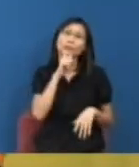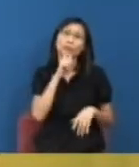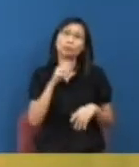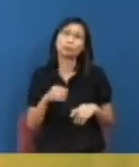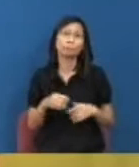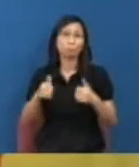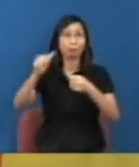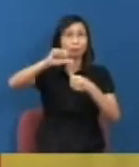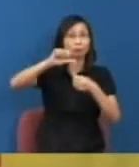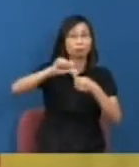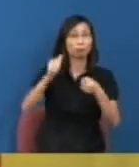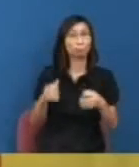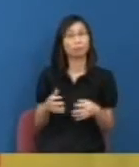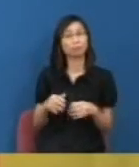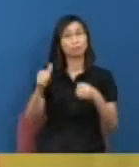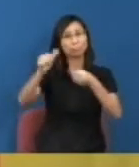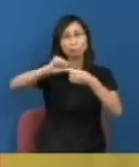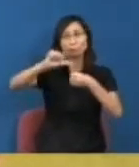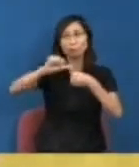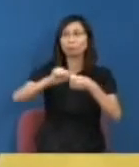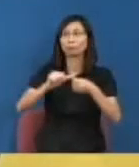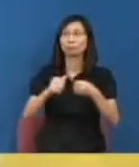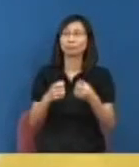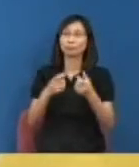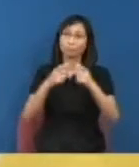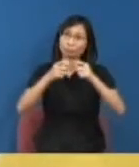有利益衝突某間酒你沒有利益